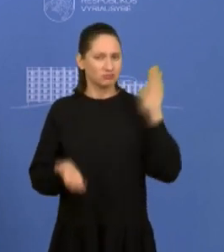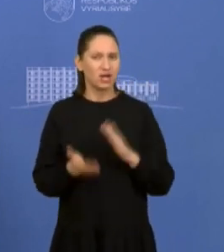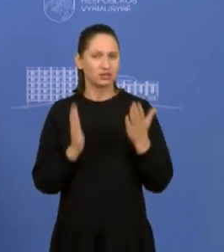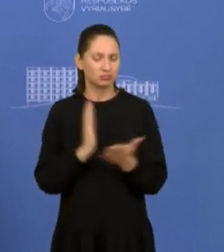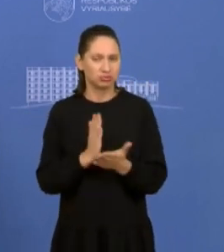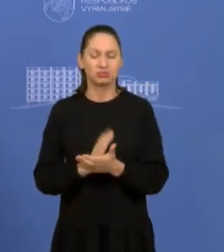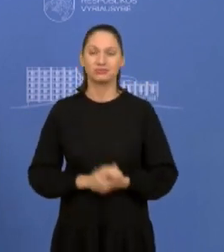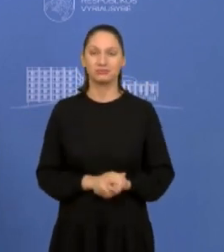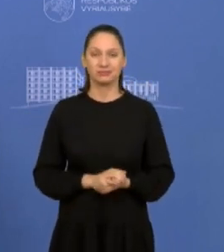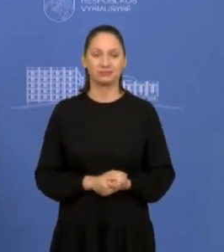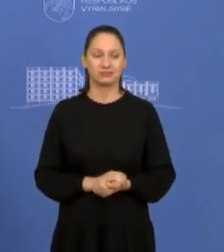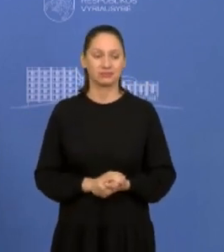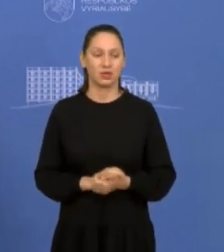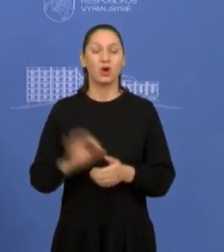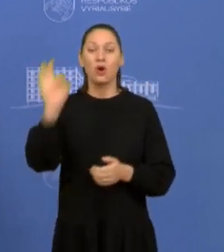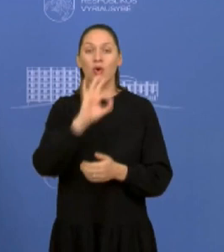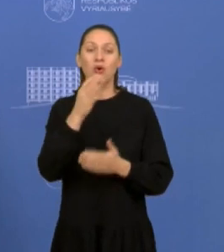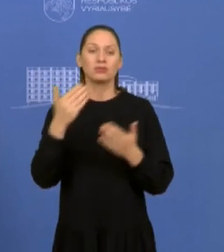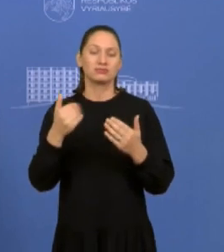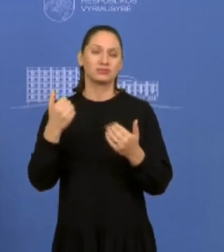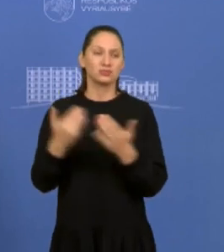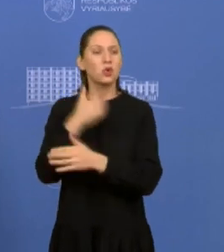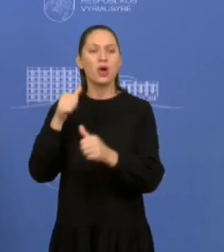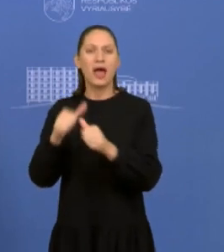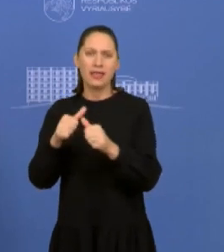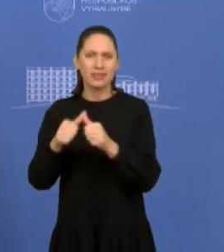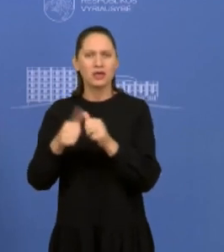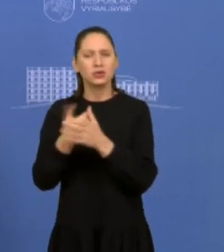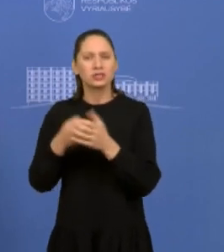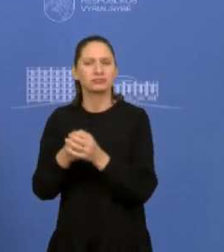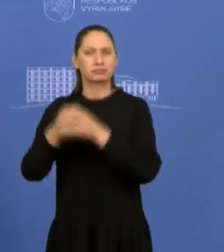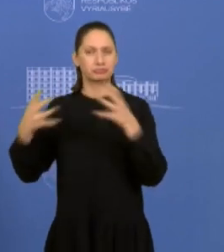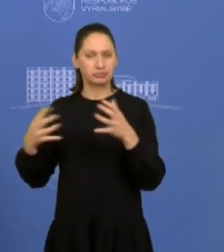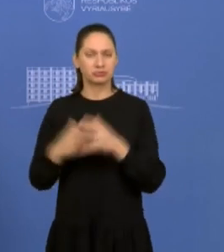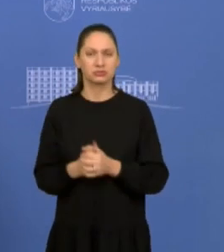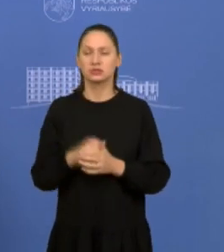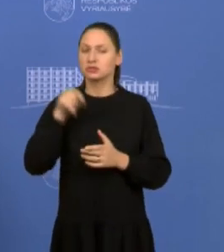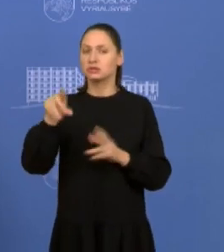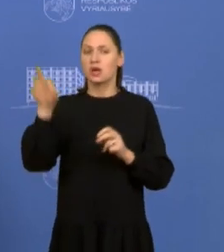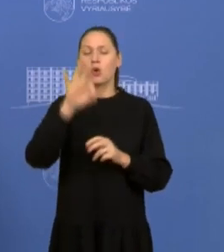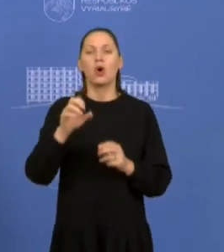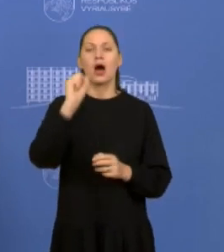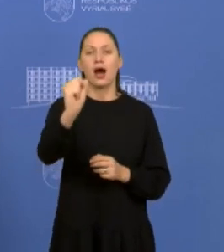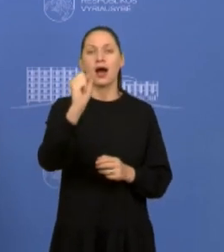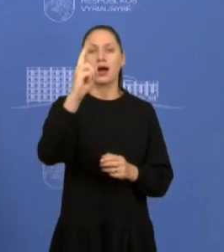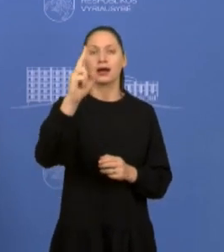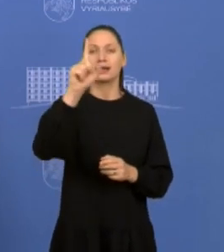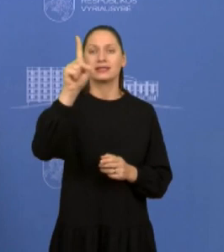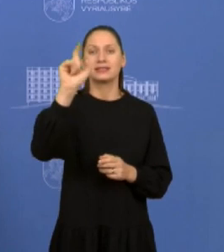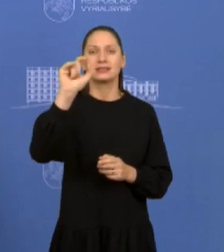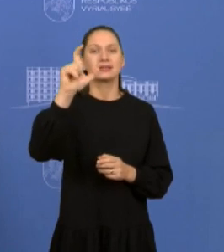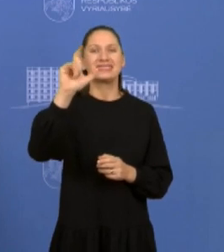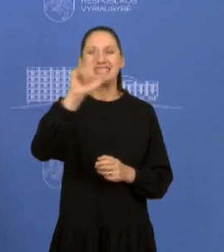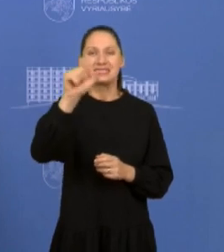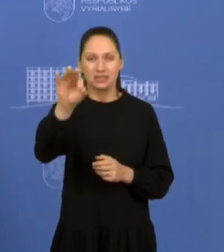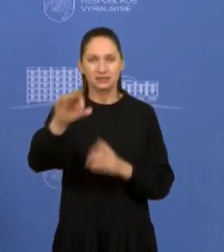dalykas tai yra darbo vietų kūrimo projektas, nes čia labiau kalbuo apie akcizų įstatymą,